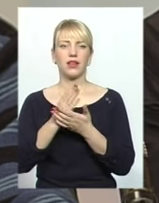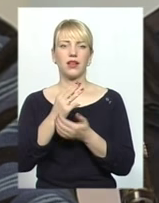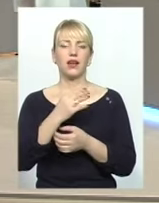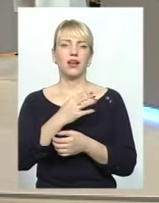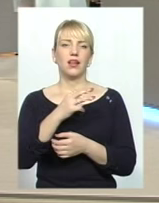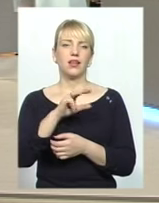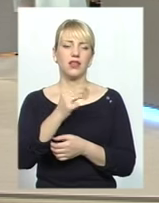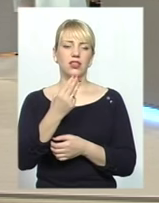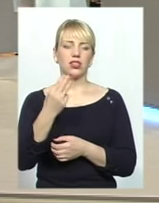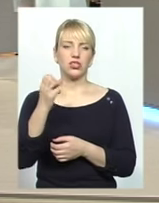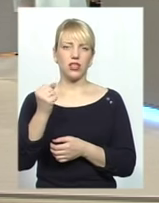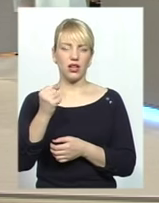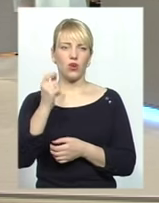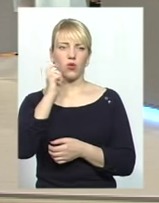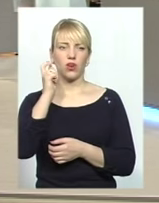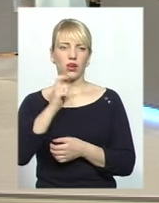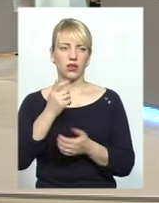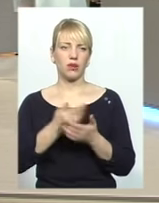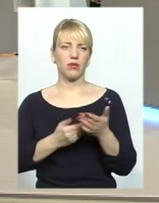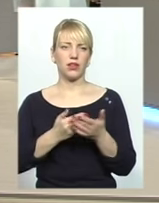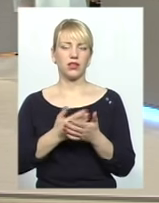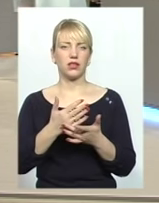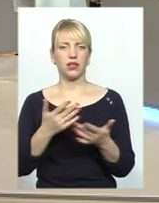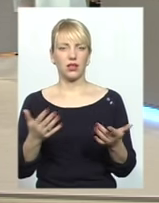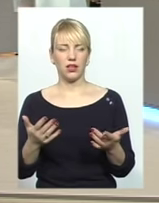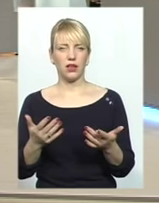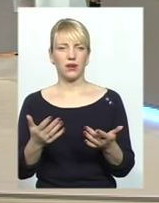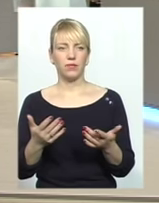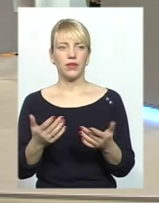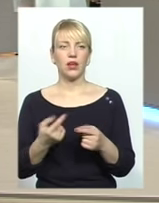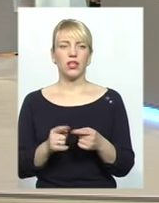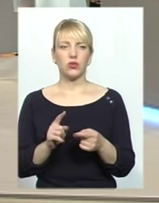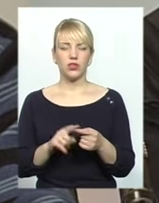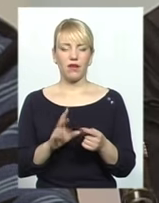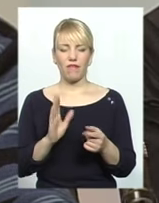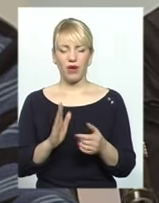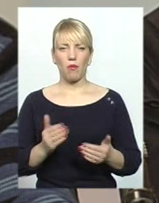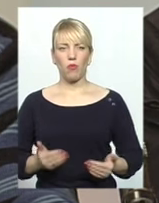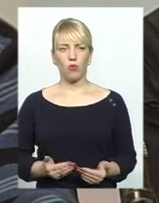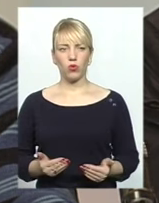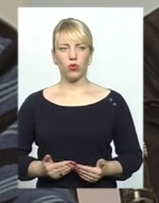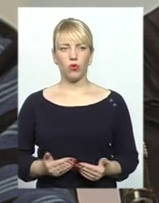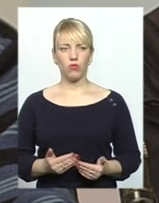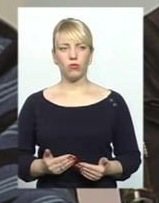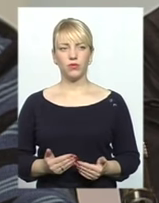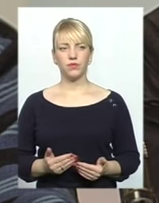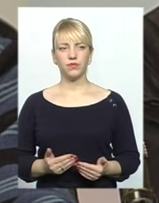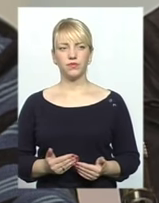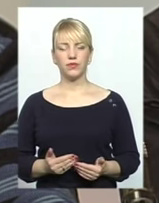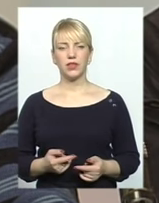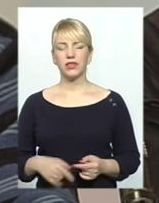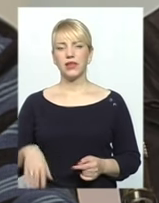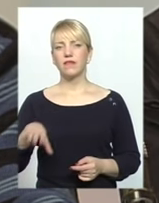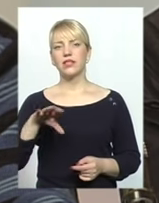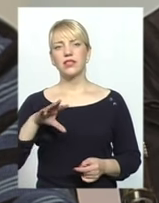українок і так далі. Тобто це в побутовому житті, це